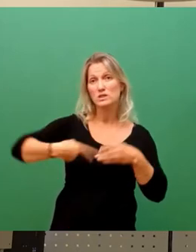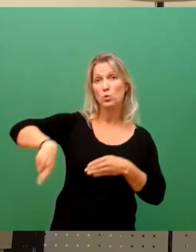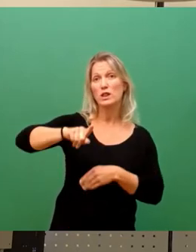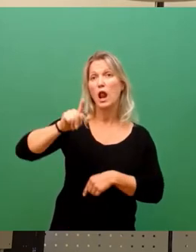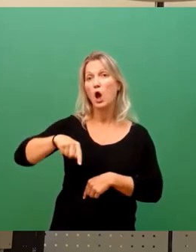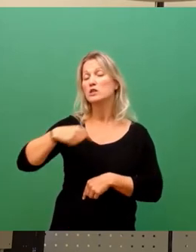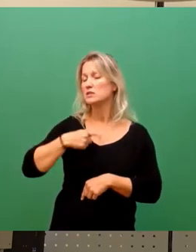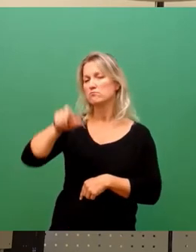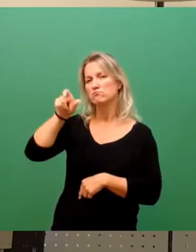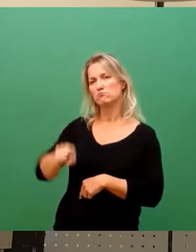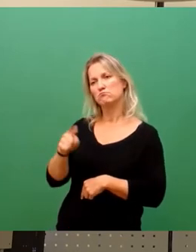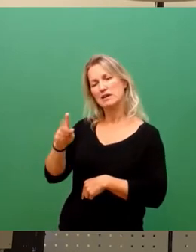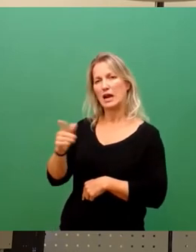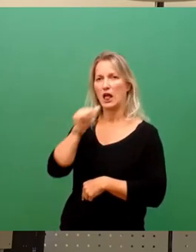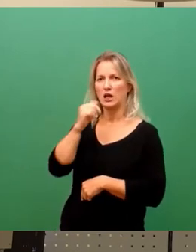Teppet direkt aufrufen.